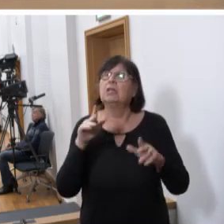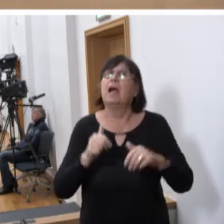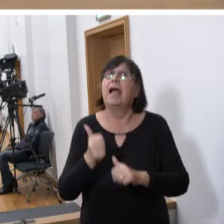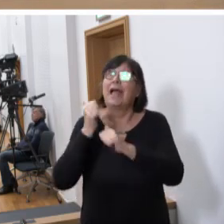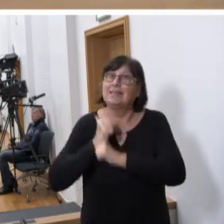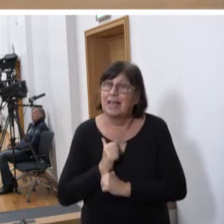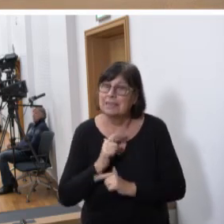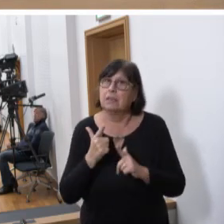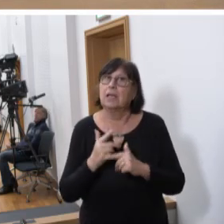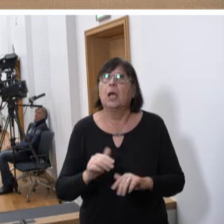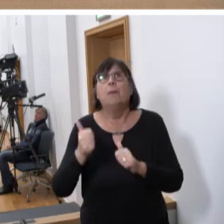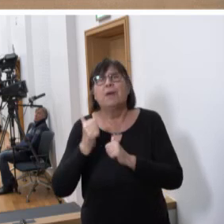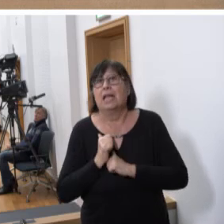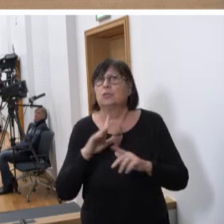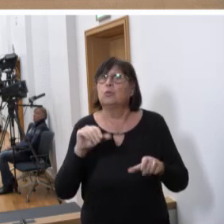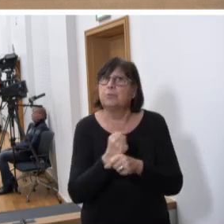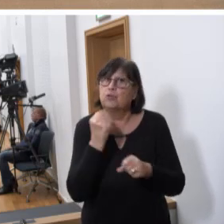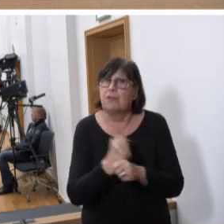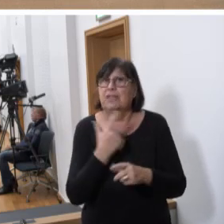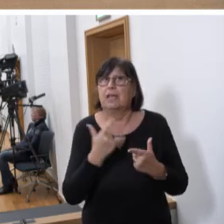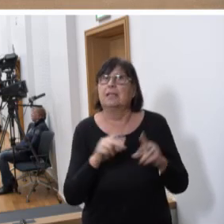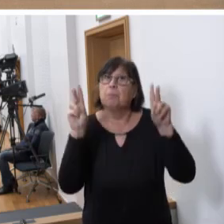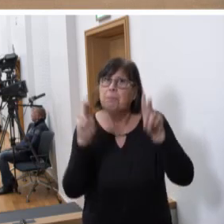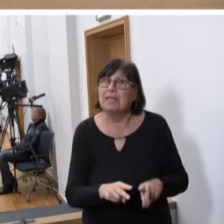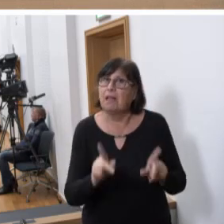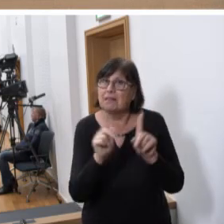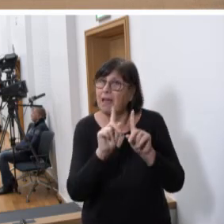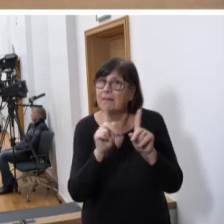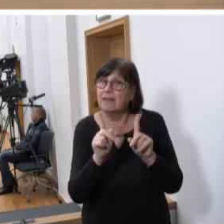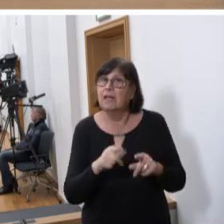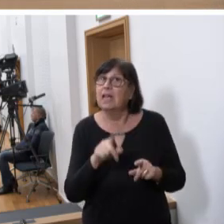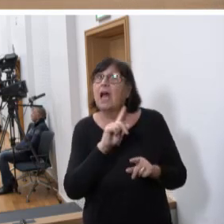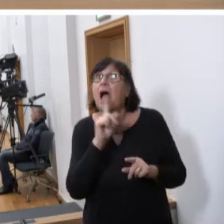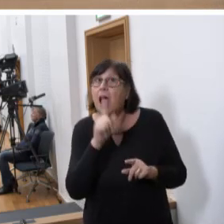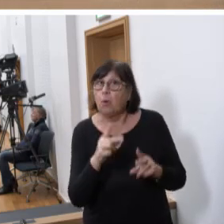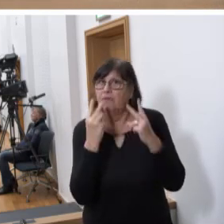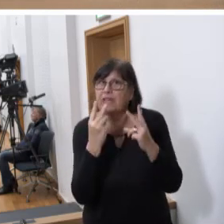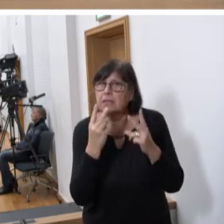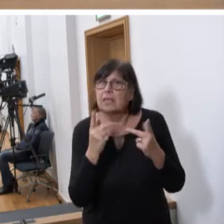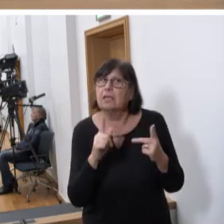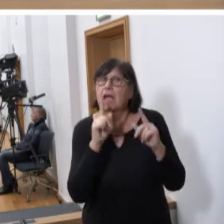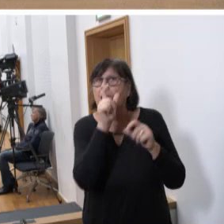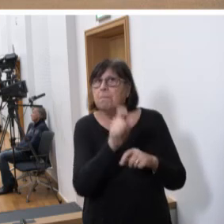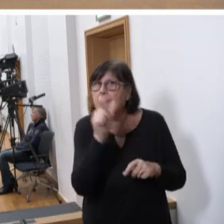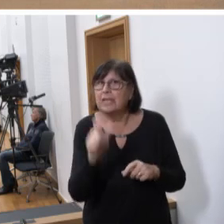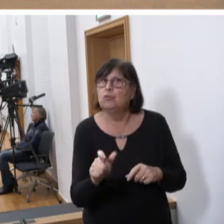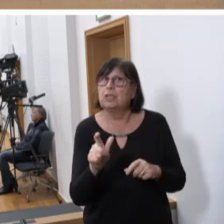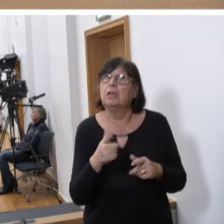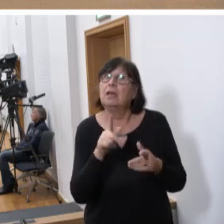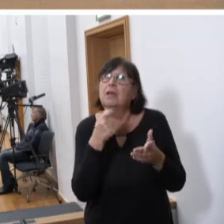auch Belastungen der Beschäftigten zu mindern. Nein, es geht uns auch darum, den Menschen die Wertschätzung